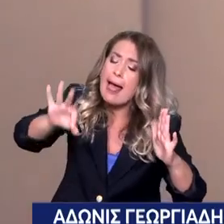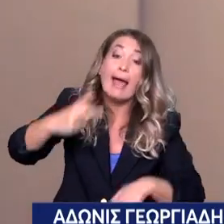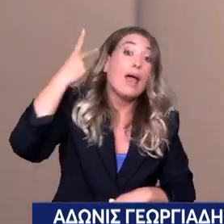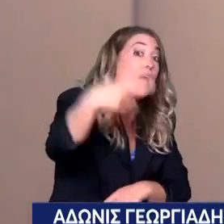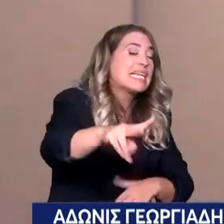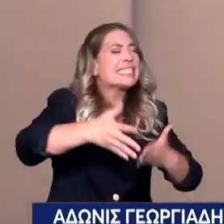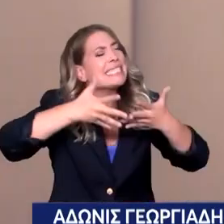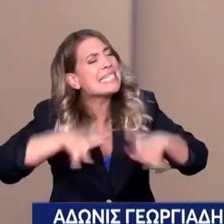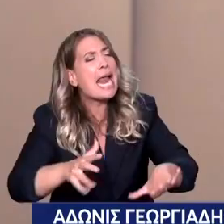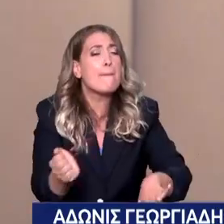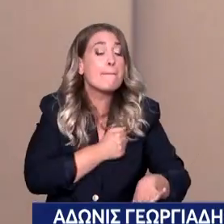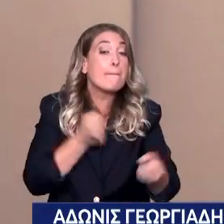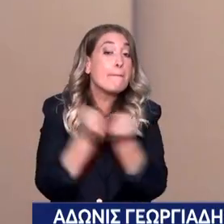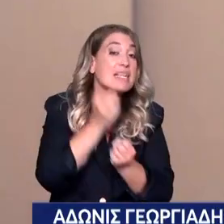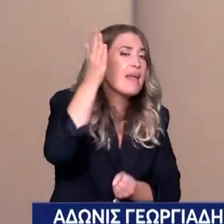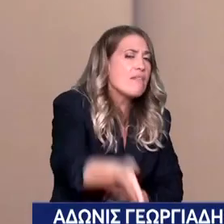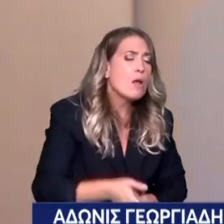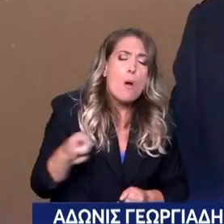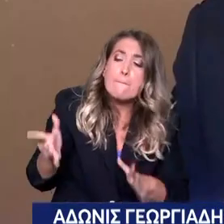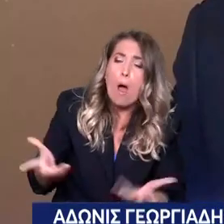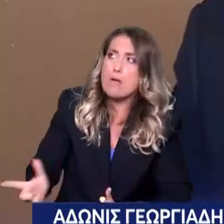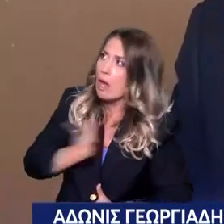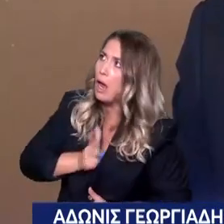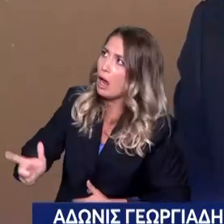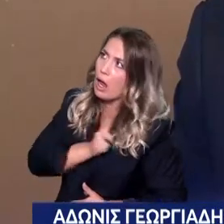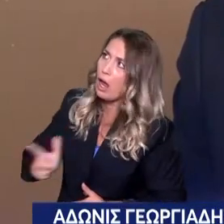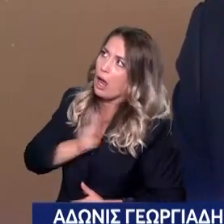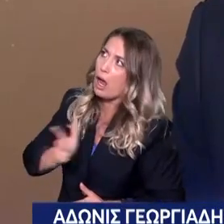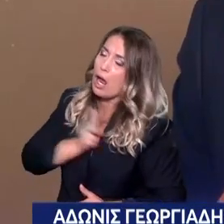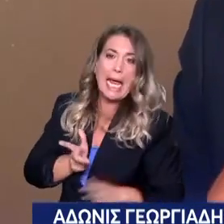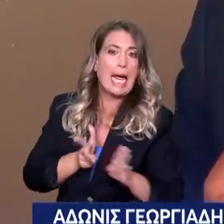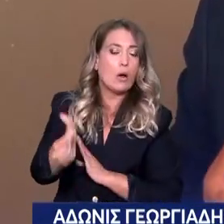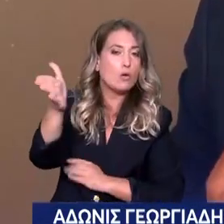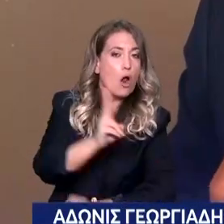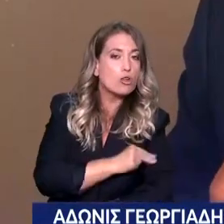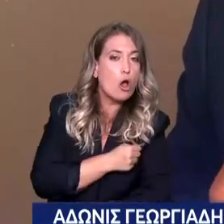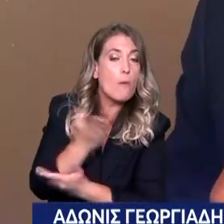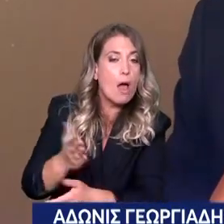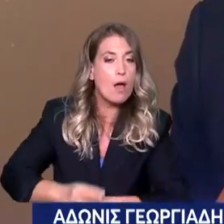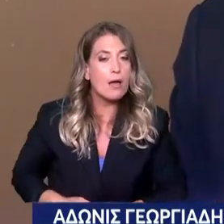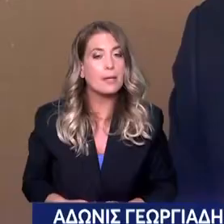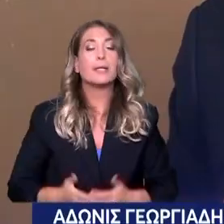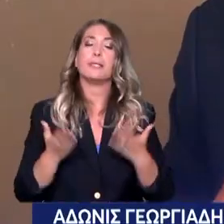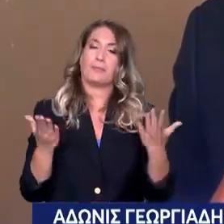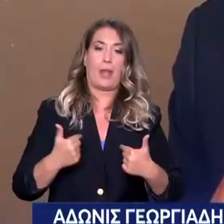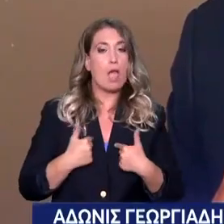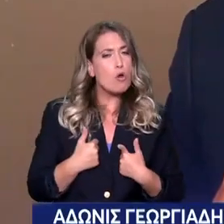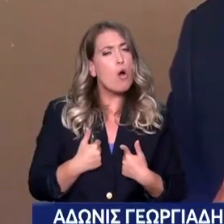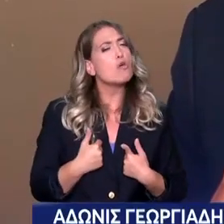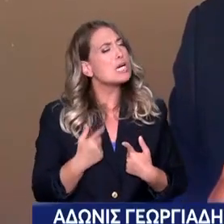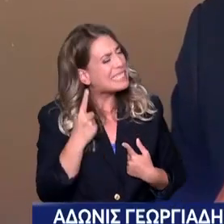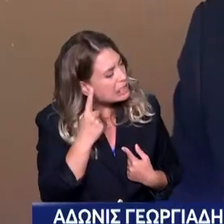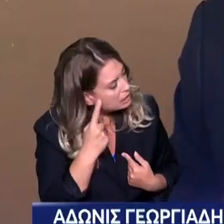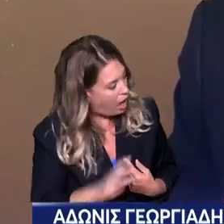ψηφοφόροι σας το να περιμένουν άρρωση να χειρουργηθούν είναι κάτι το οποίο δεν μπορούν να το δεχτούν. Επειδή το βλέπω κάνω τις